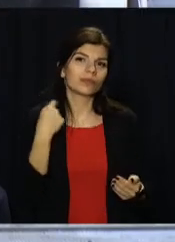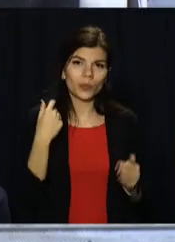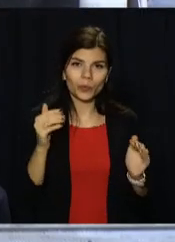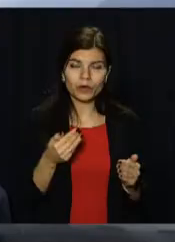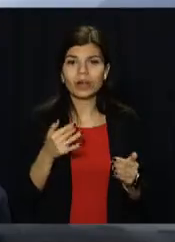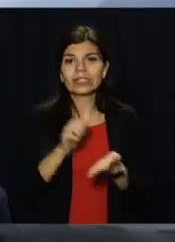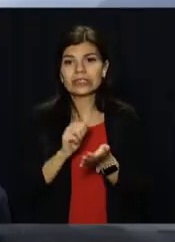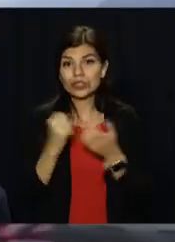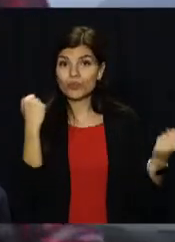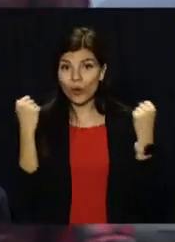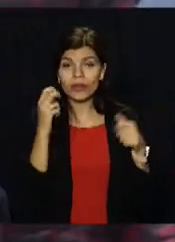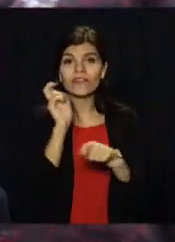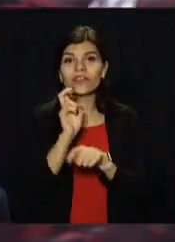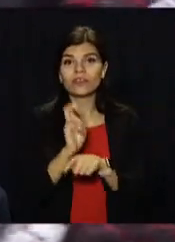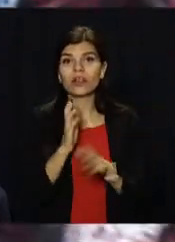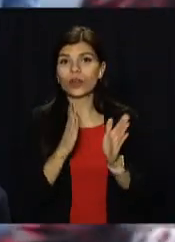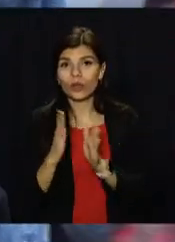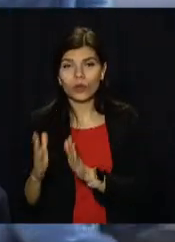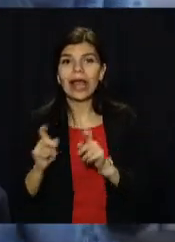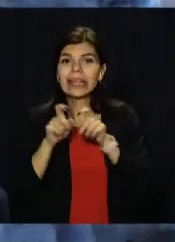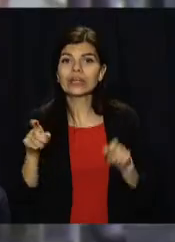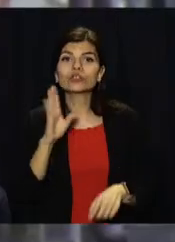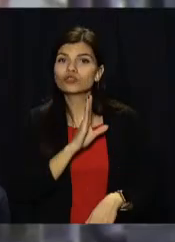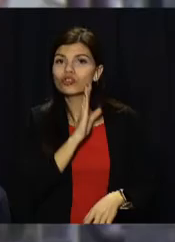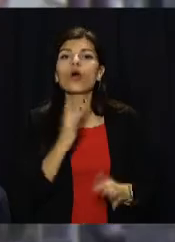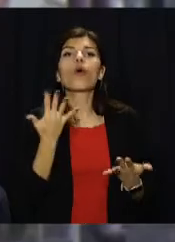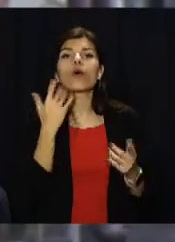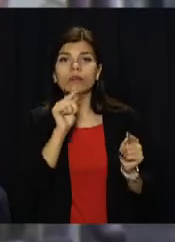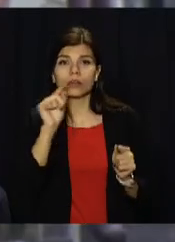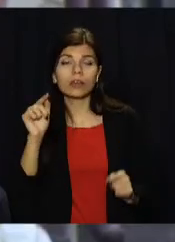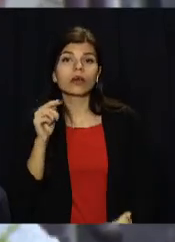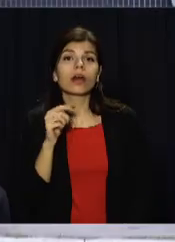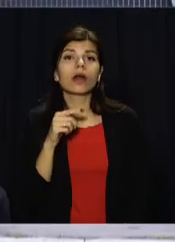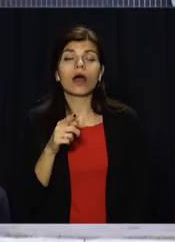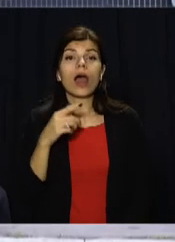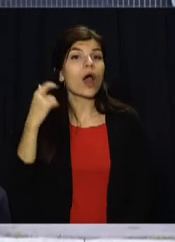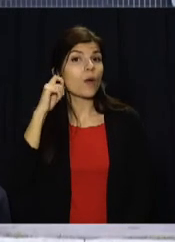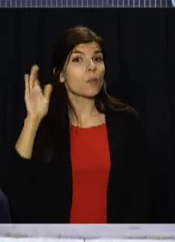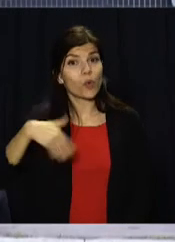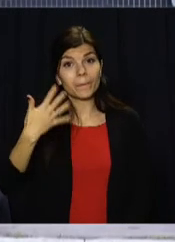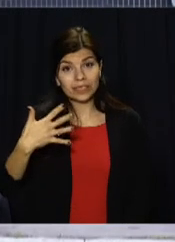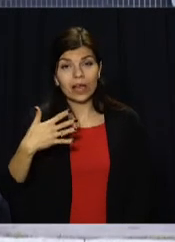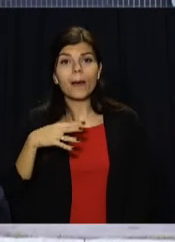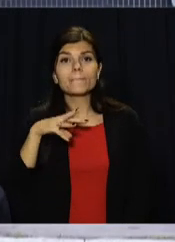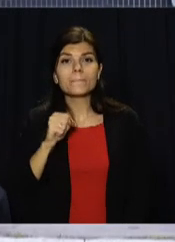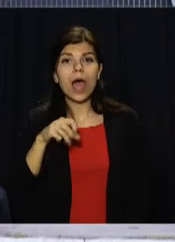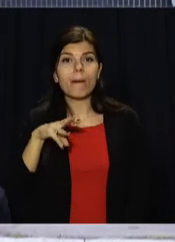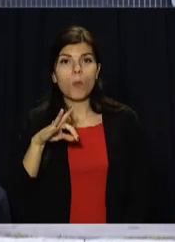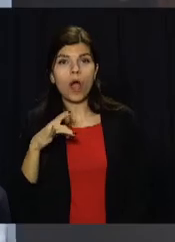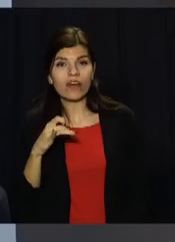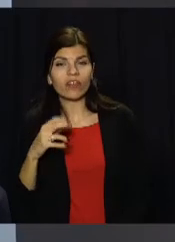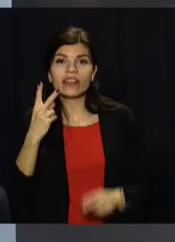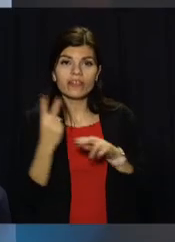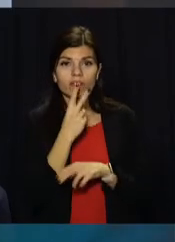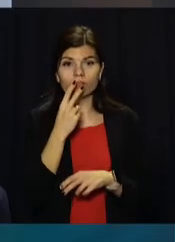Займатися спортом, відвідувати регулярно гінеколога. А починаючи з 50-річного віку, проходити мамографію раз на два роки.